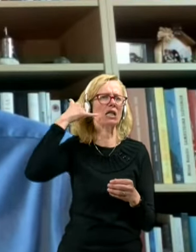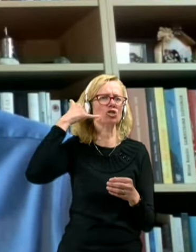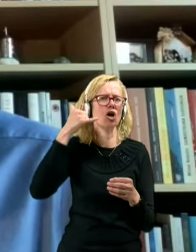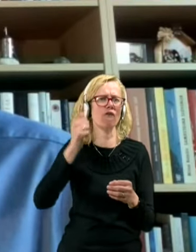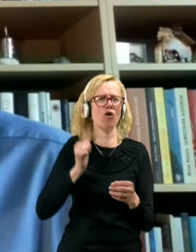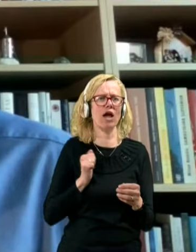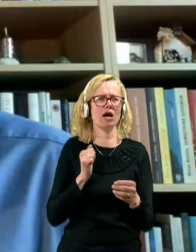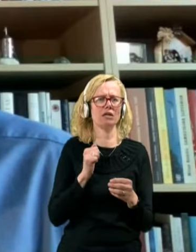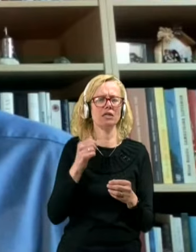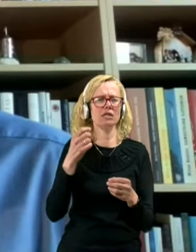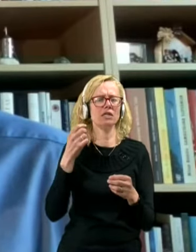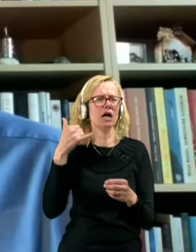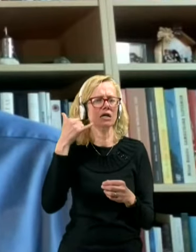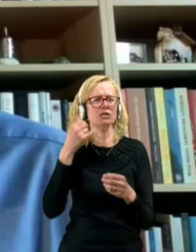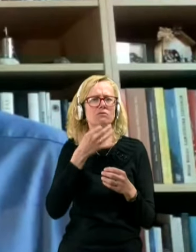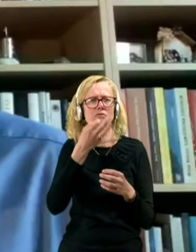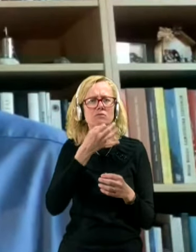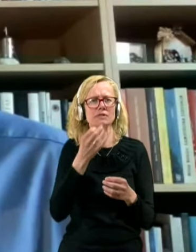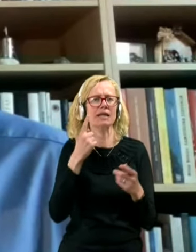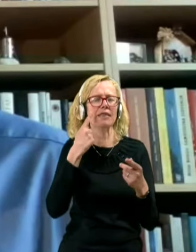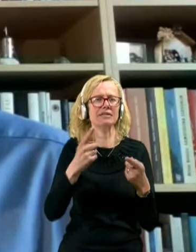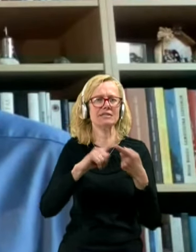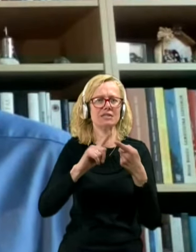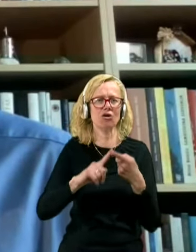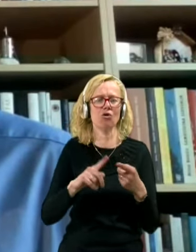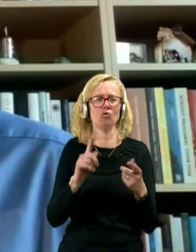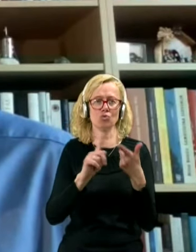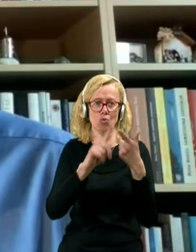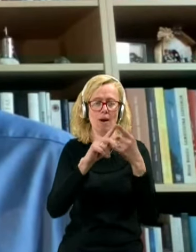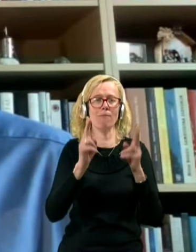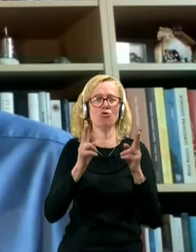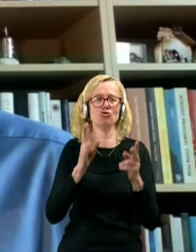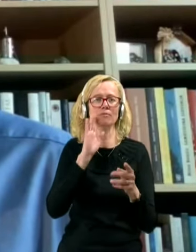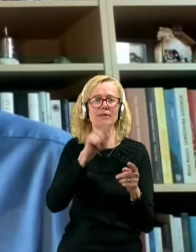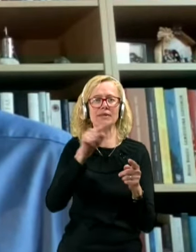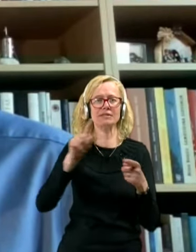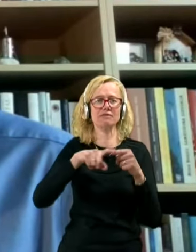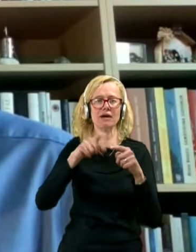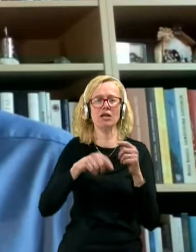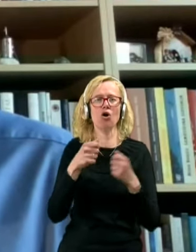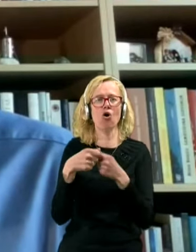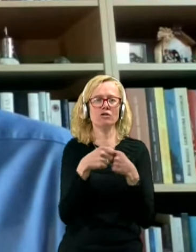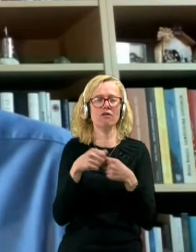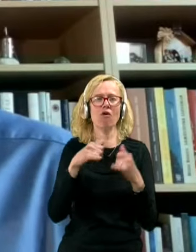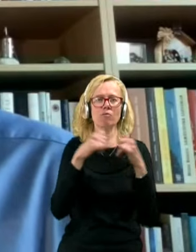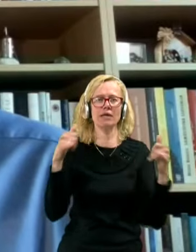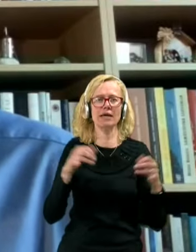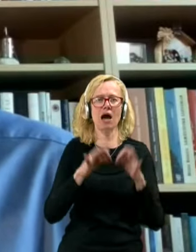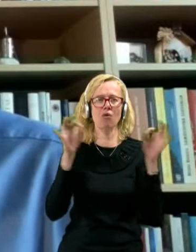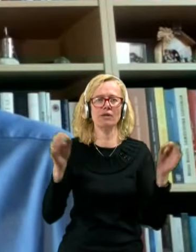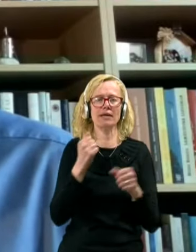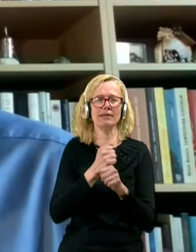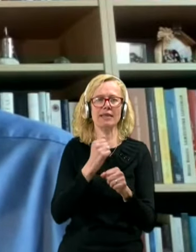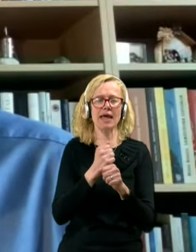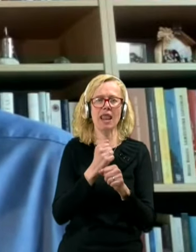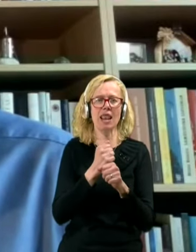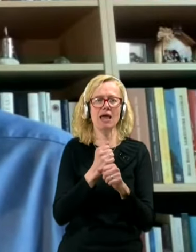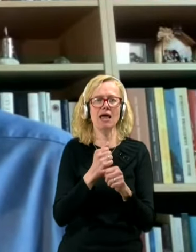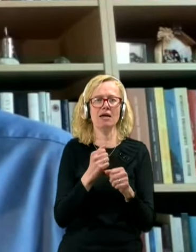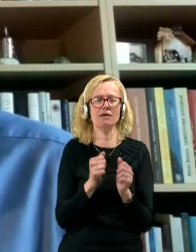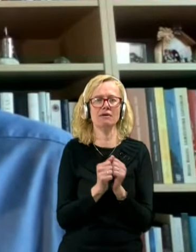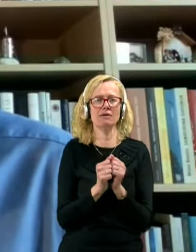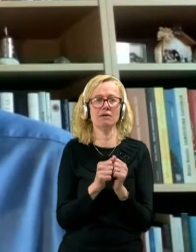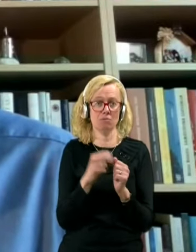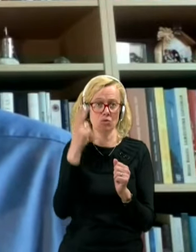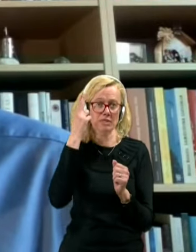postikih. Potem je bila druga opcija, da bi te stvari organizirali v obliki javnih del. Javna dela v